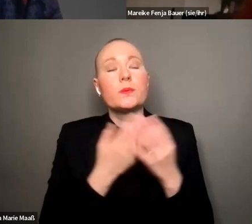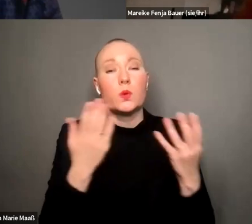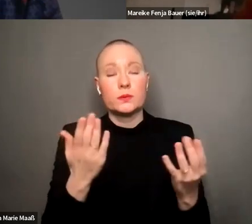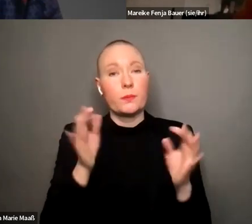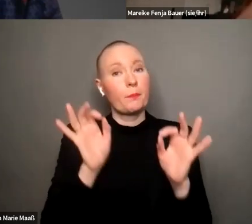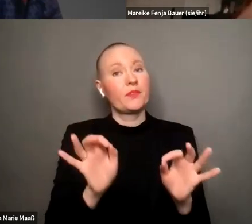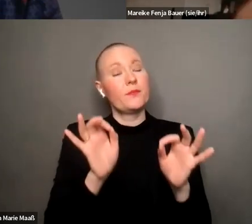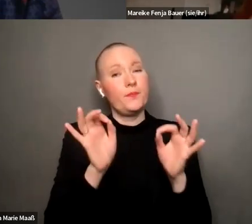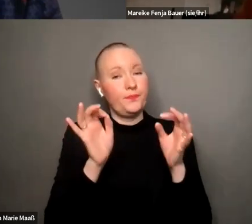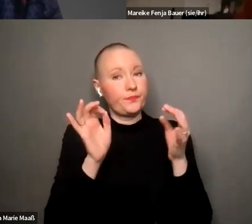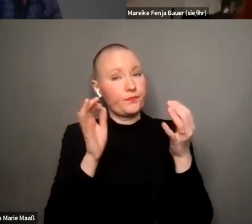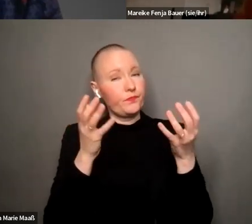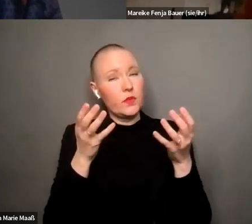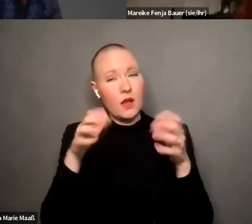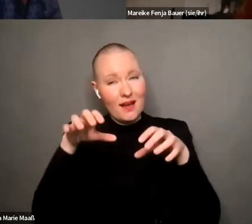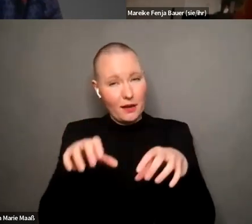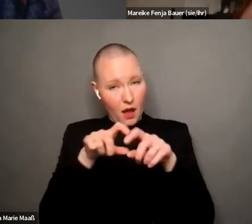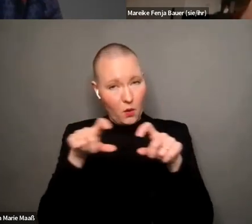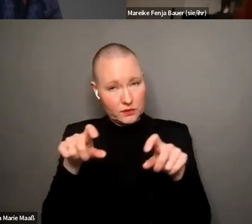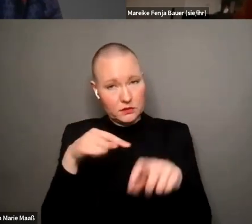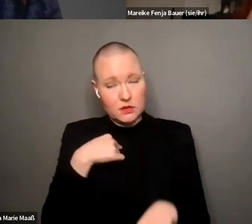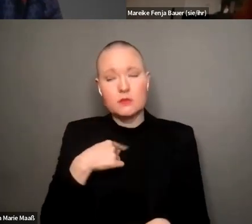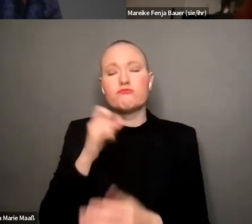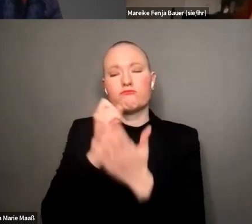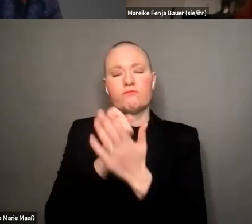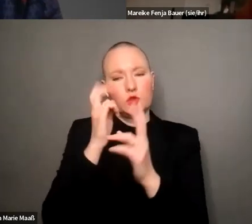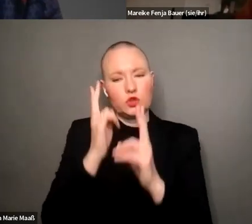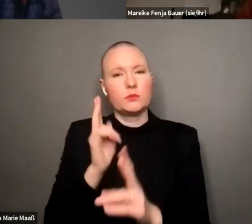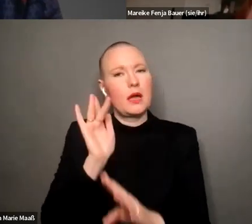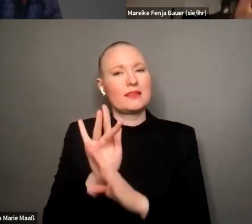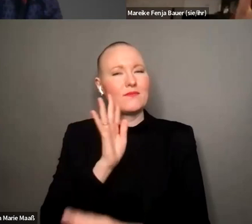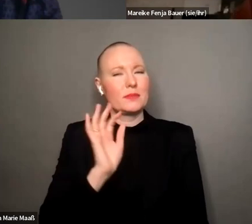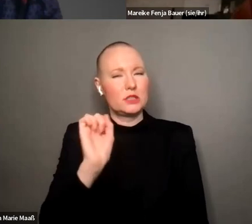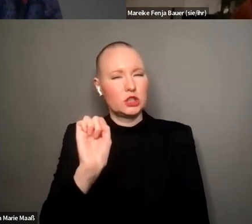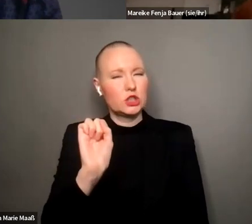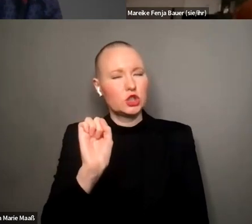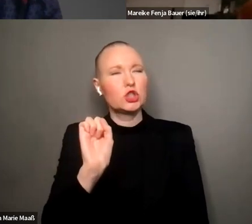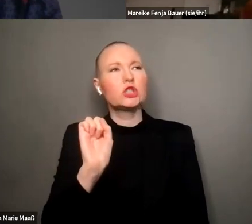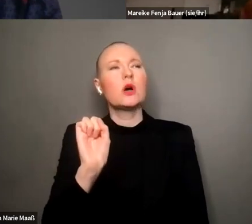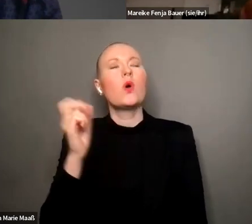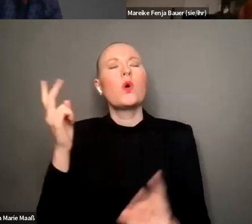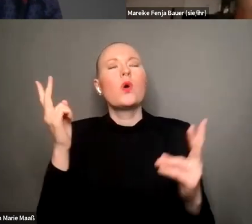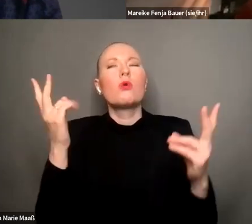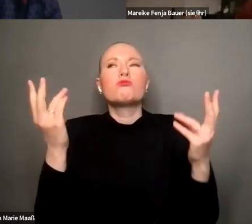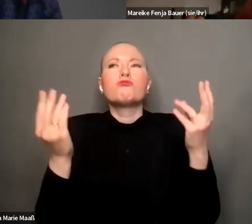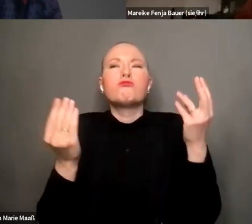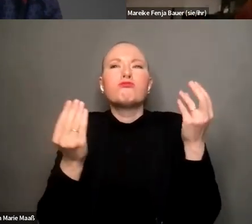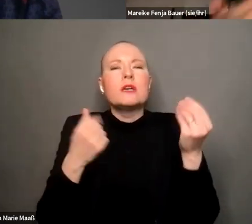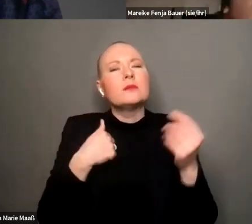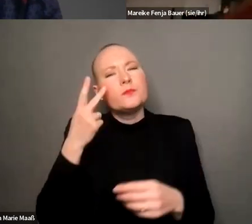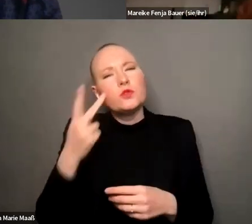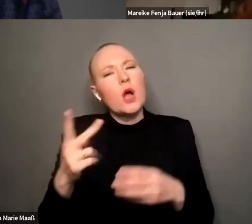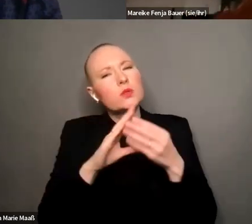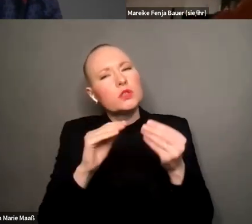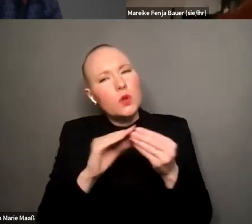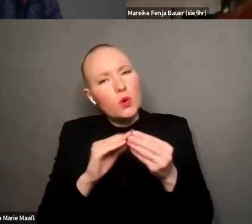antifeministisch oder als teil oder als eine feministische influencerin zu markieren schaue ich mir die stories an